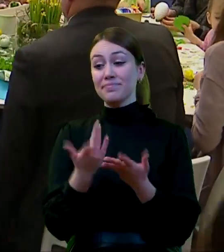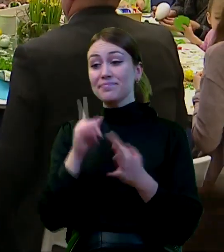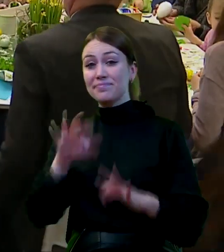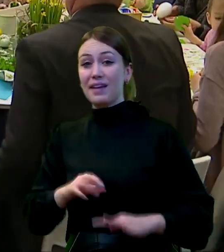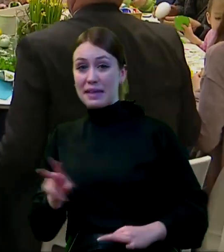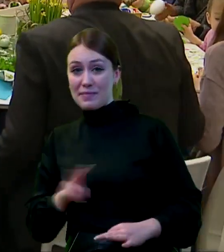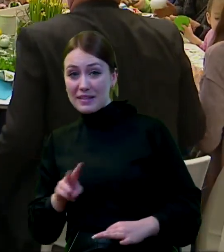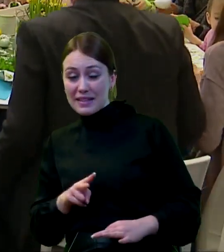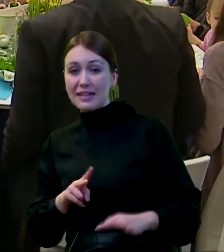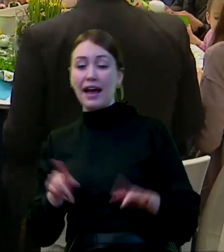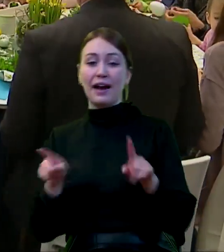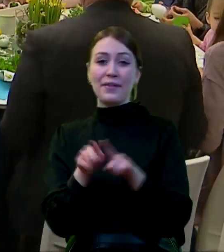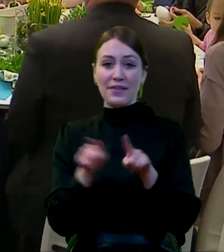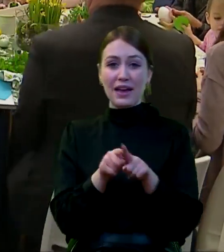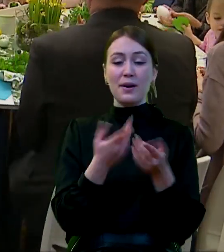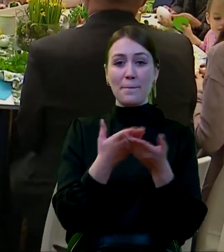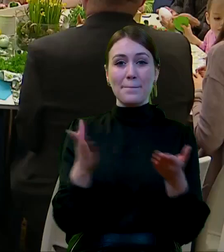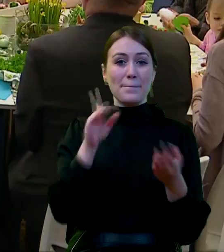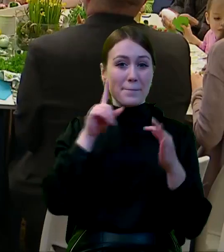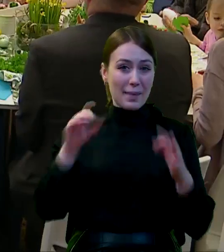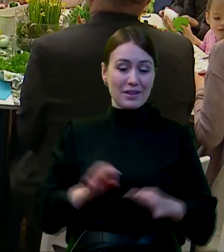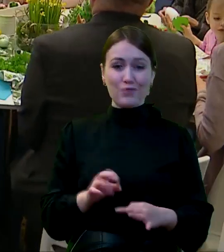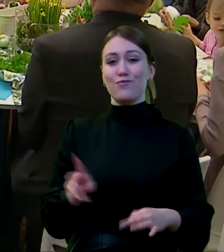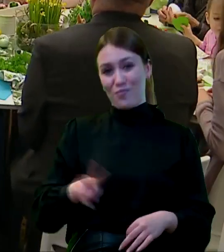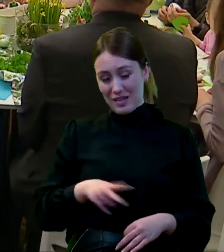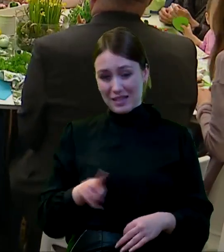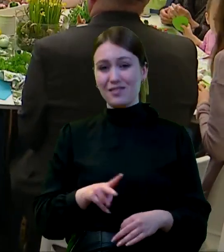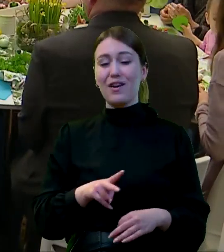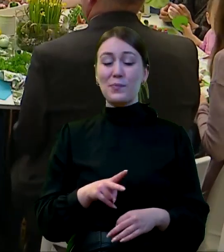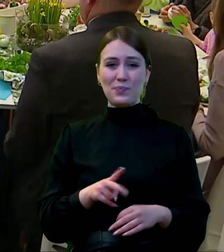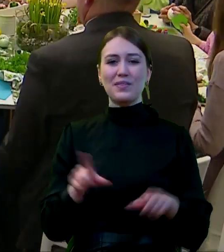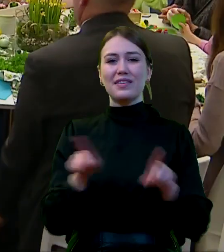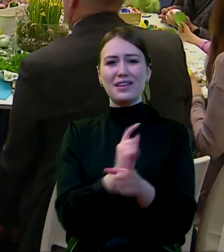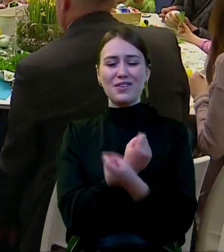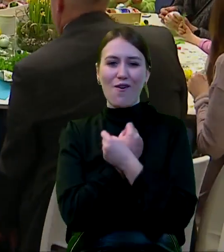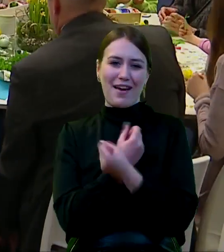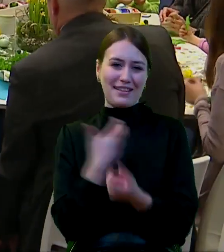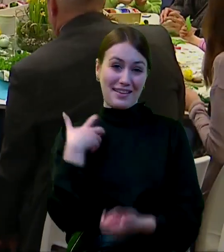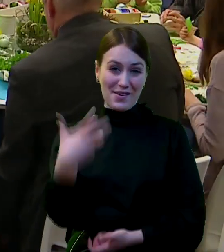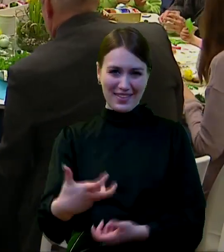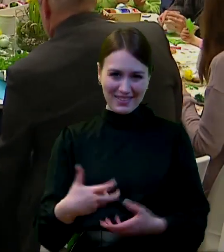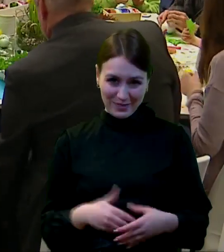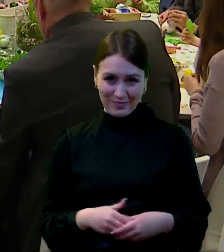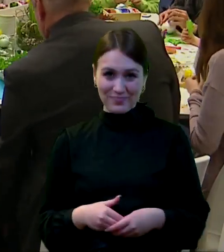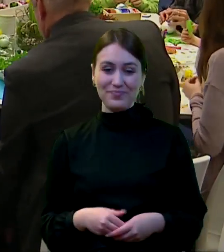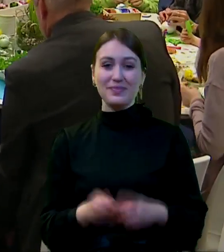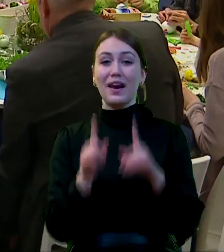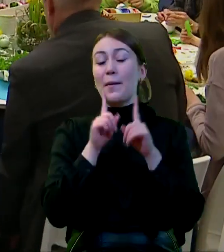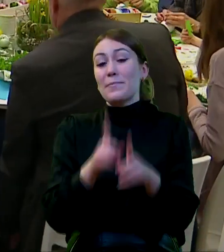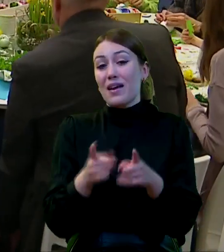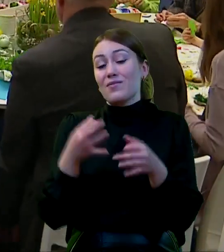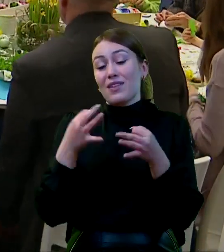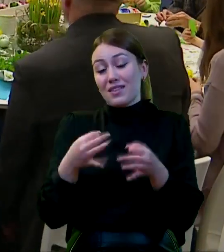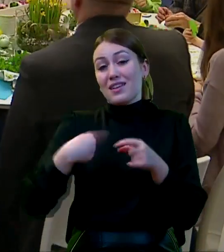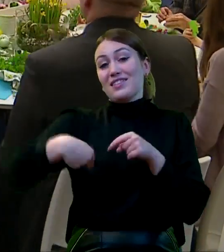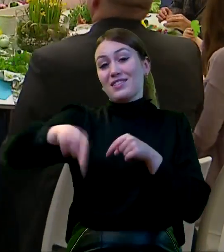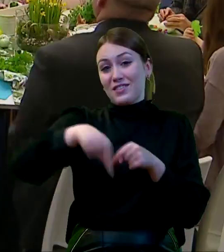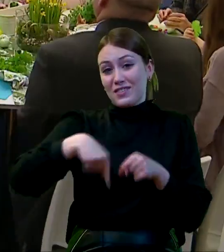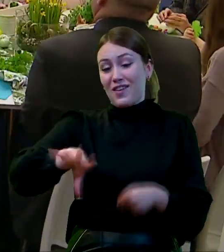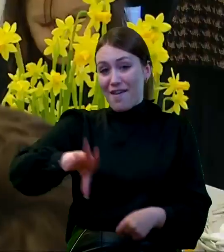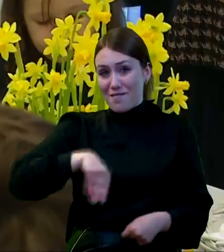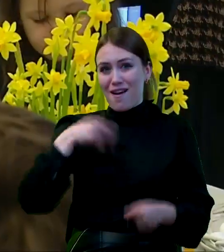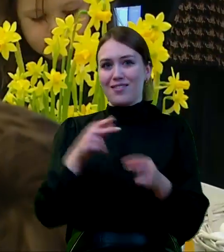Pani Minister, szanowni Państwo ministrowie, drodzy nasi kochani goście. Przed nami święta, czas